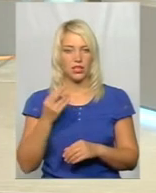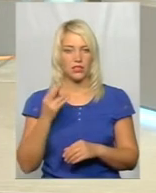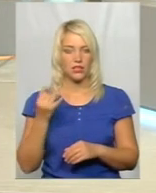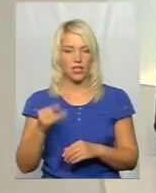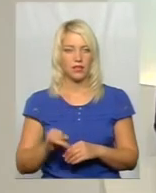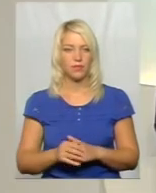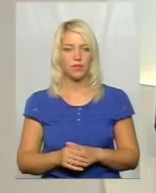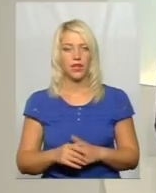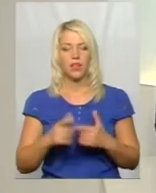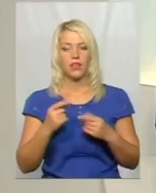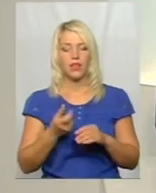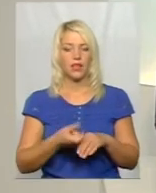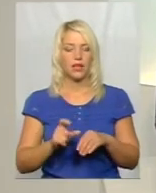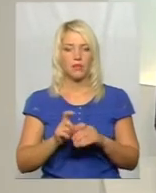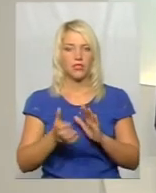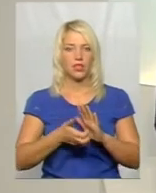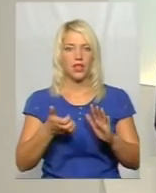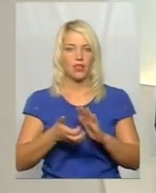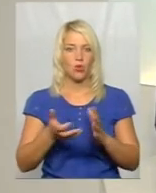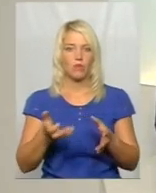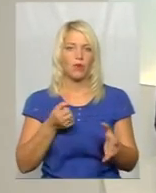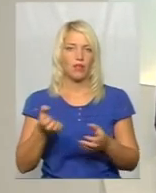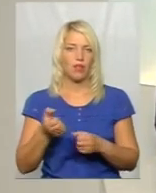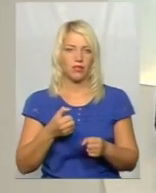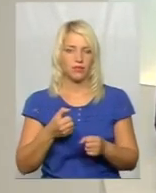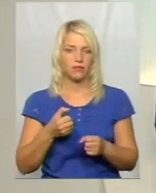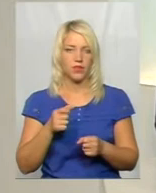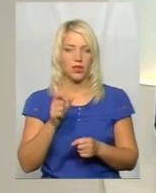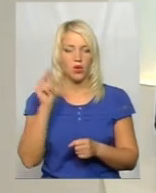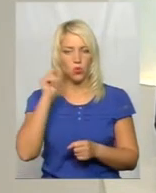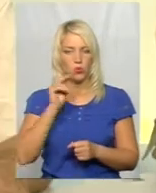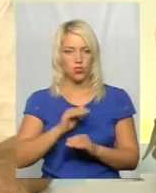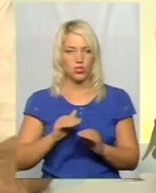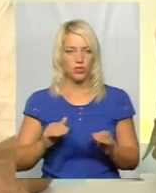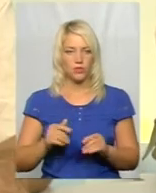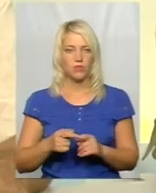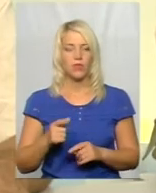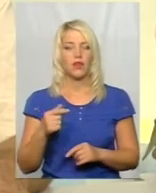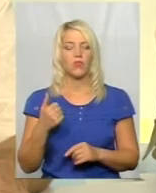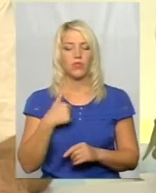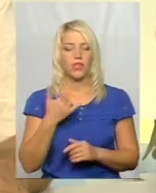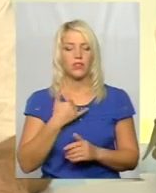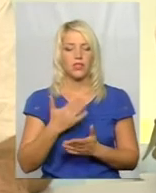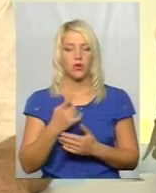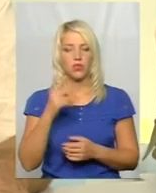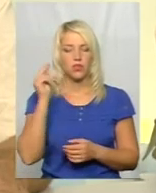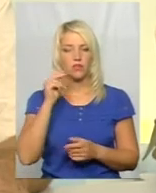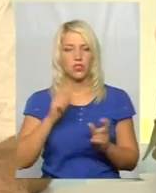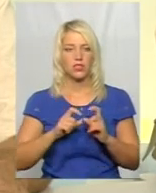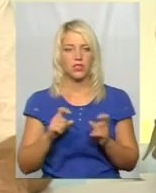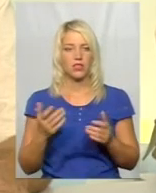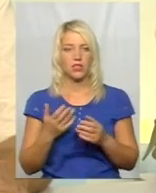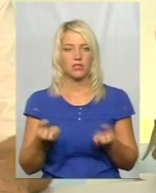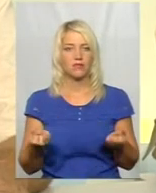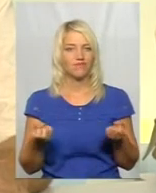А де найбільше не добрали учнів? У нас є один навчальний заклад, який, ну такий